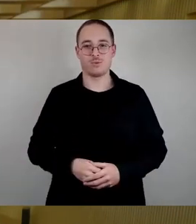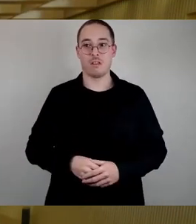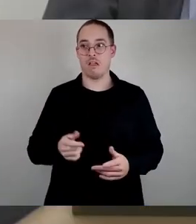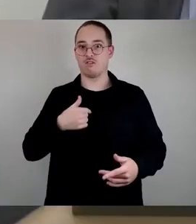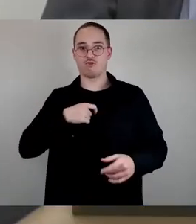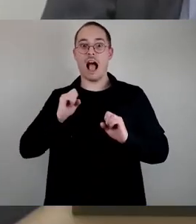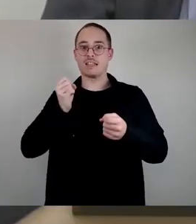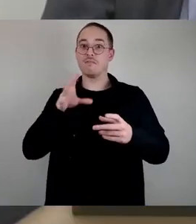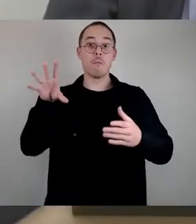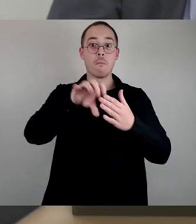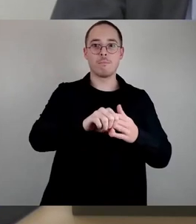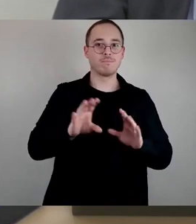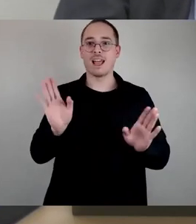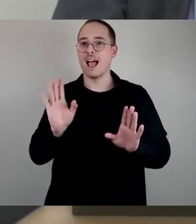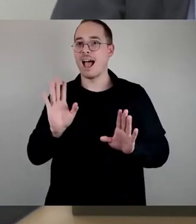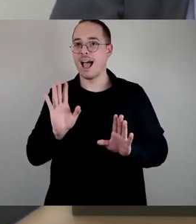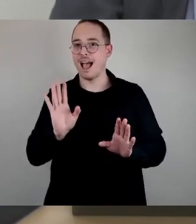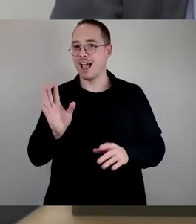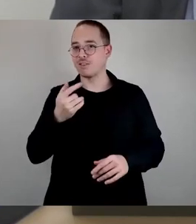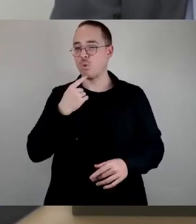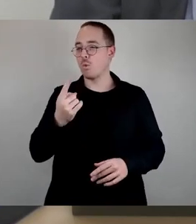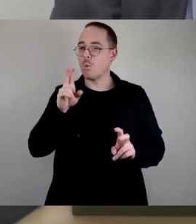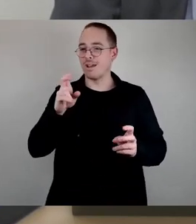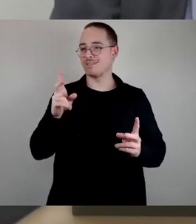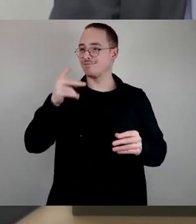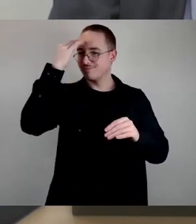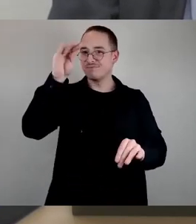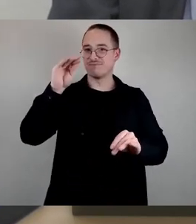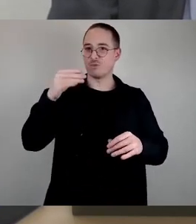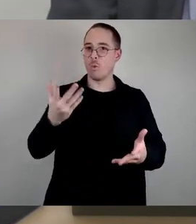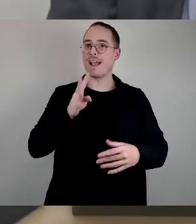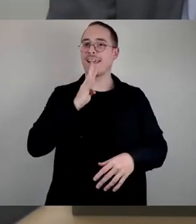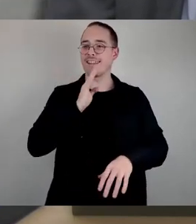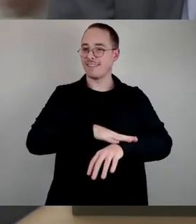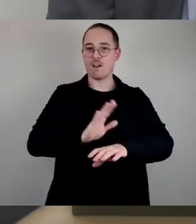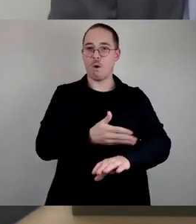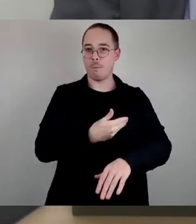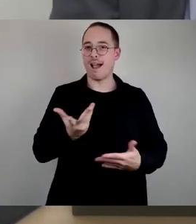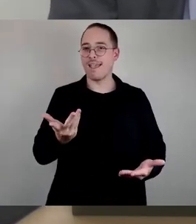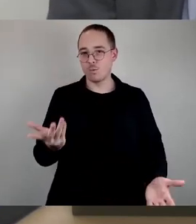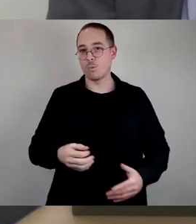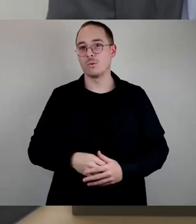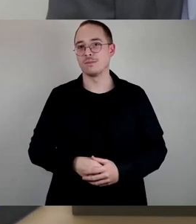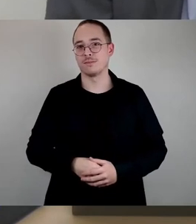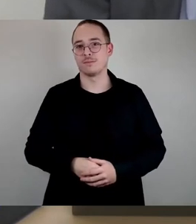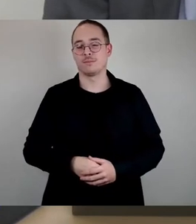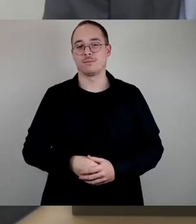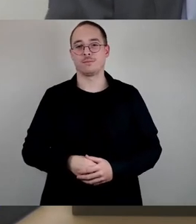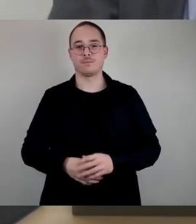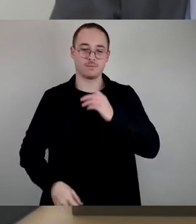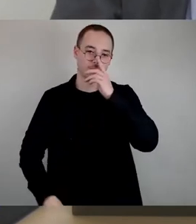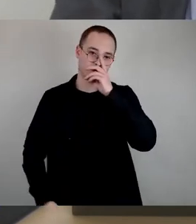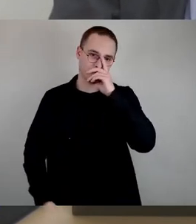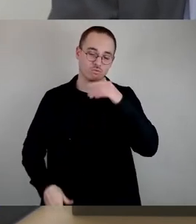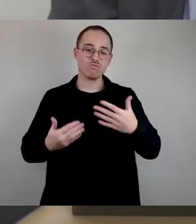sondern der Hinweis, dass die Redezeit bei allen vorbei ist. So, wir kommen zur nächsten Rednerin,